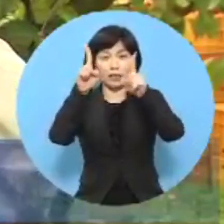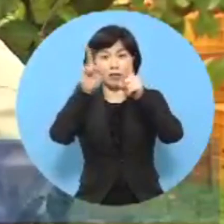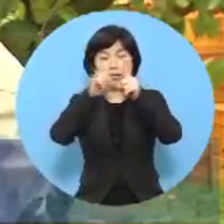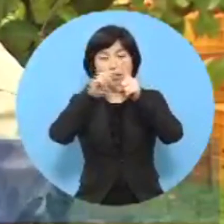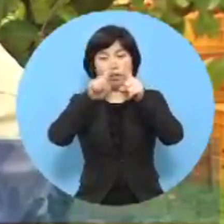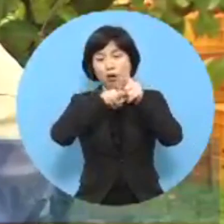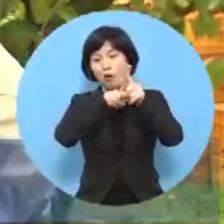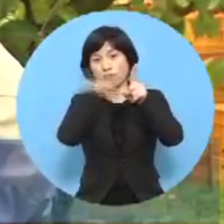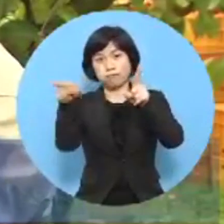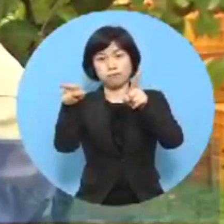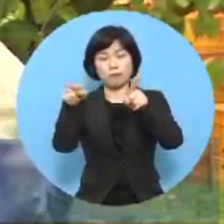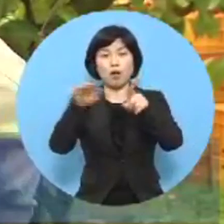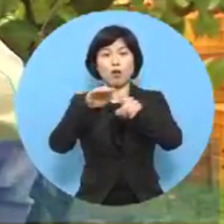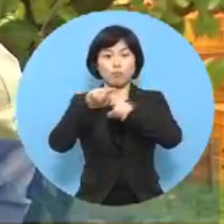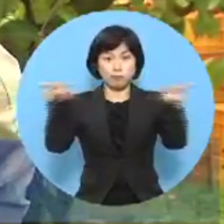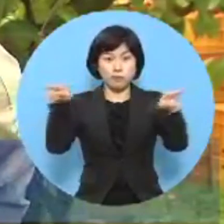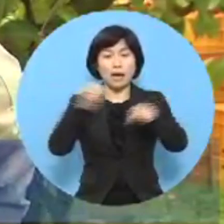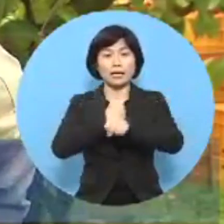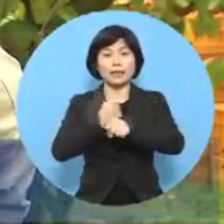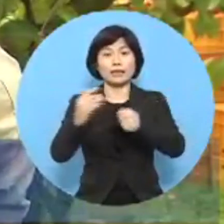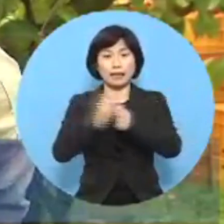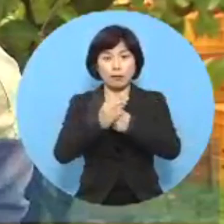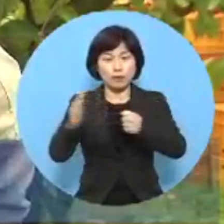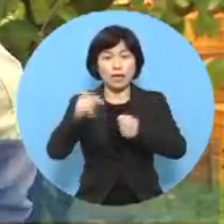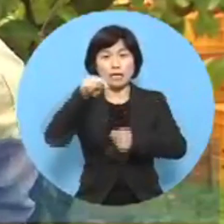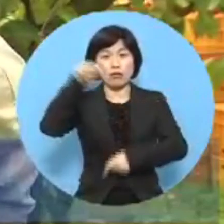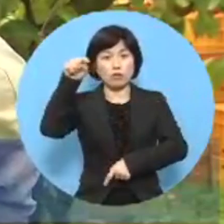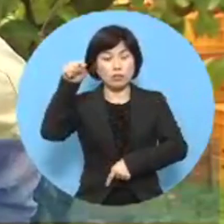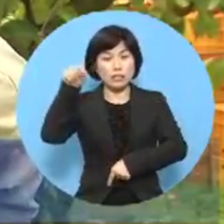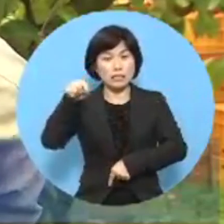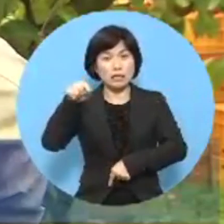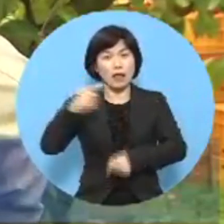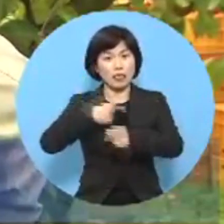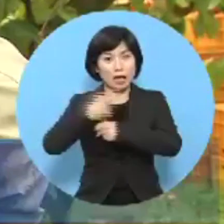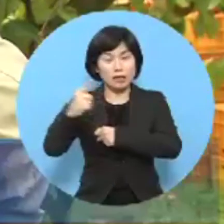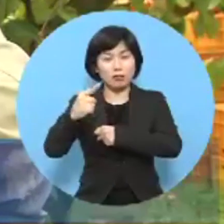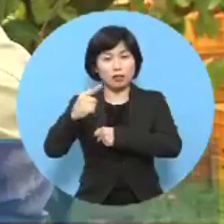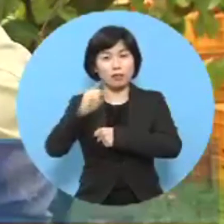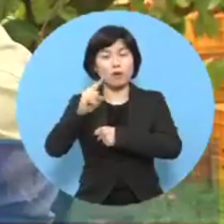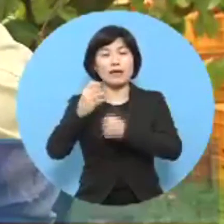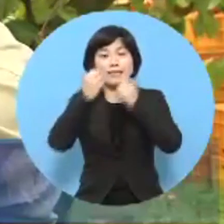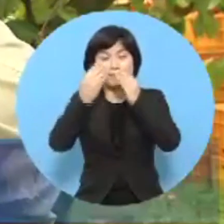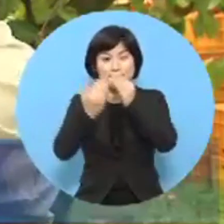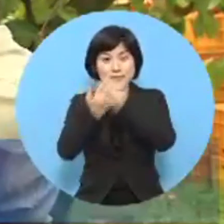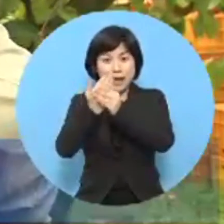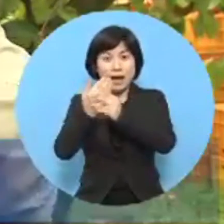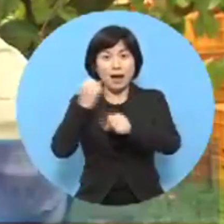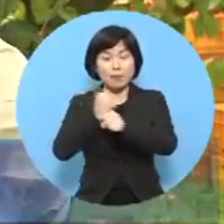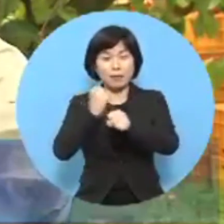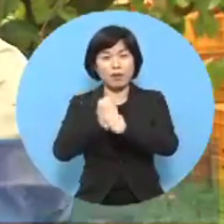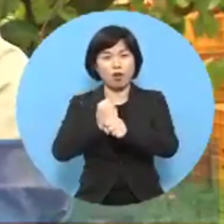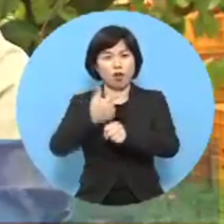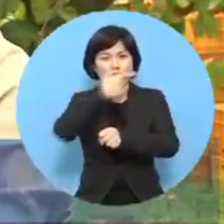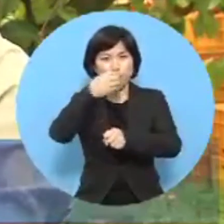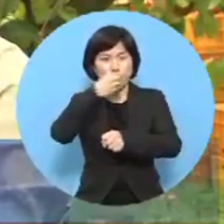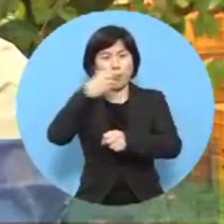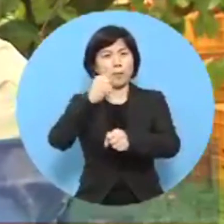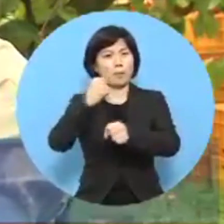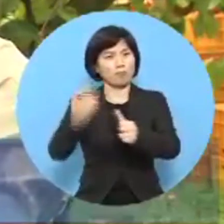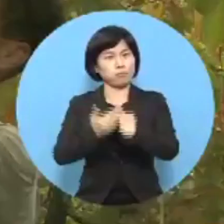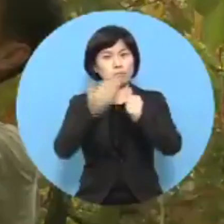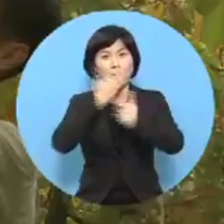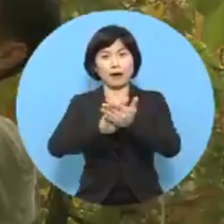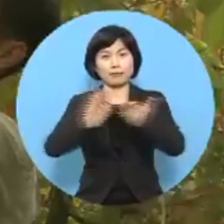옆으로 비틀기 때문에 이것이 내년에는 여기서 눈이 나와서 대가가 생산될 수가 있습니다.